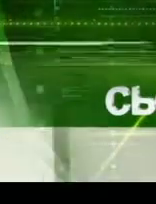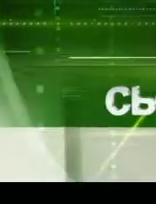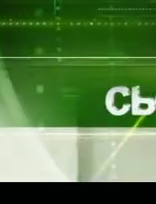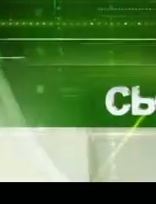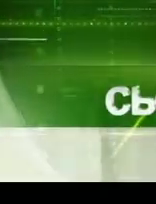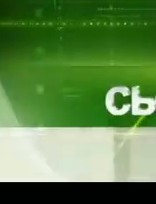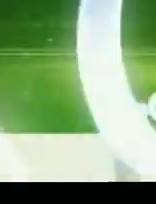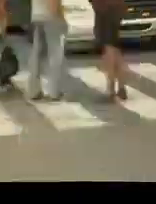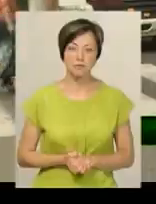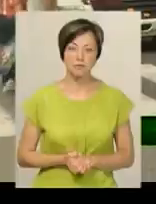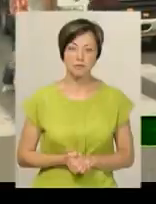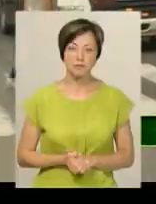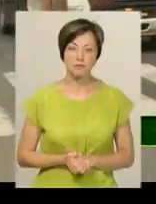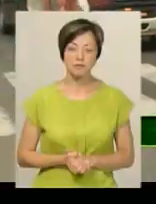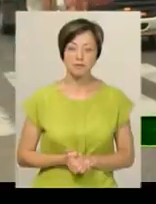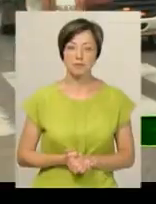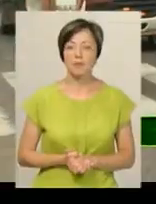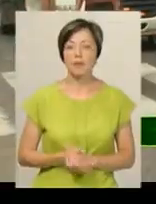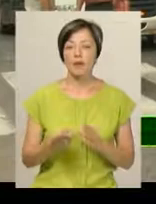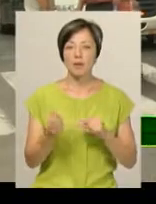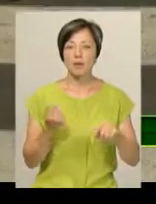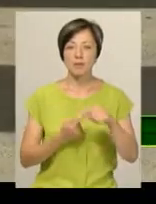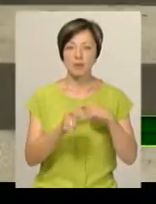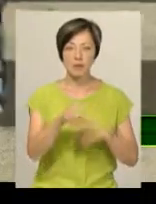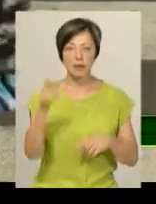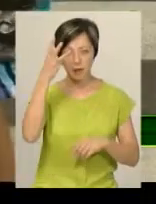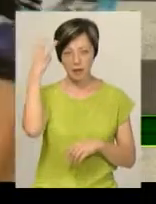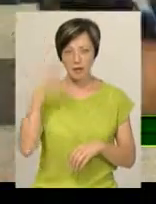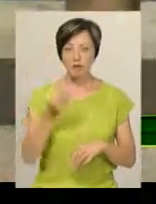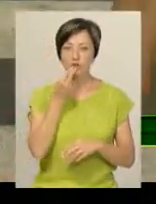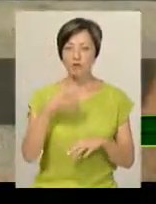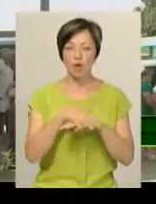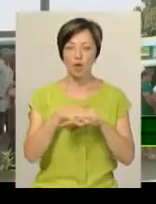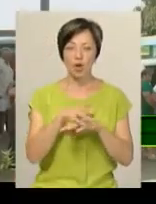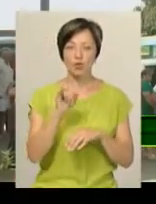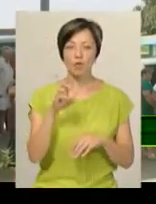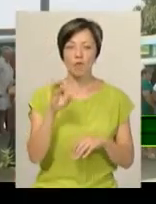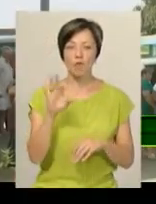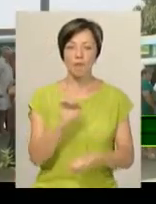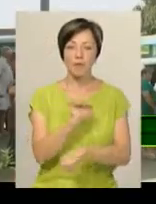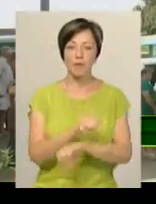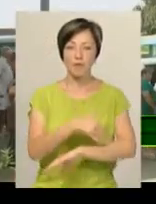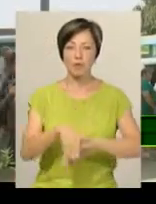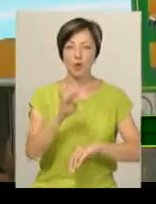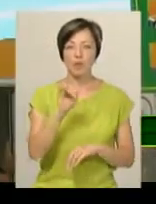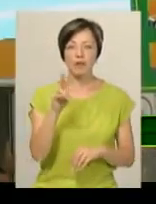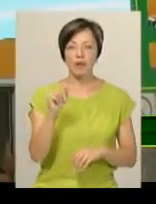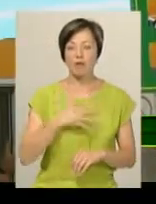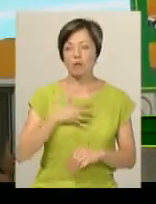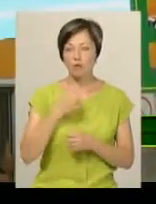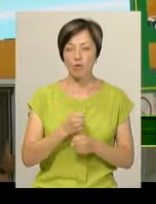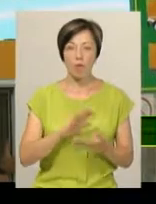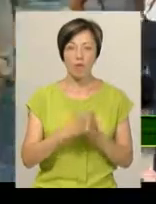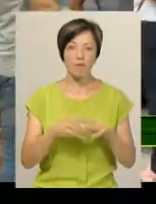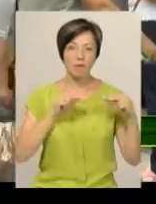Музика Підприємці з Хмельницького овочевого ринку в мікрорайоні Дубове перекривали вулицю Купліна. Вони незадоволені